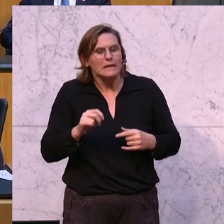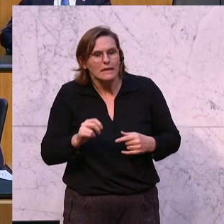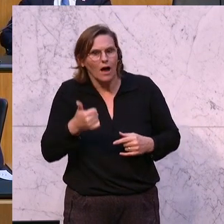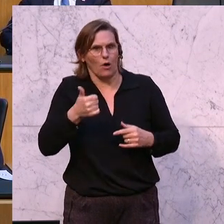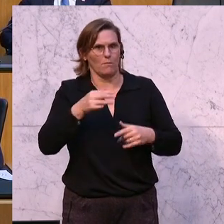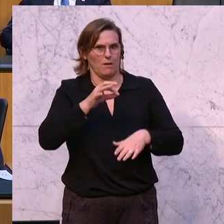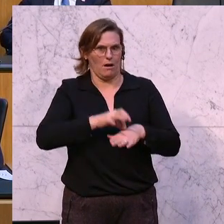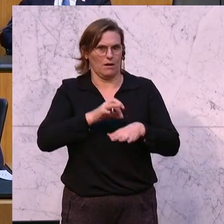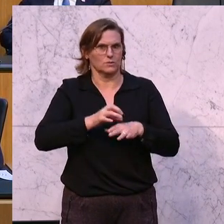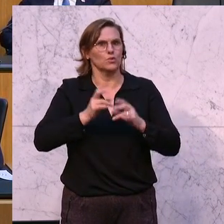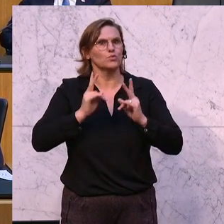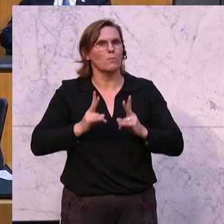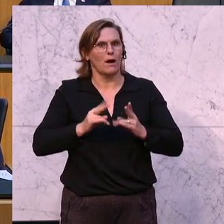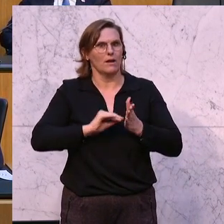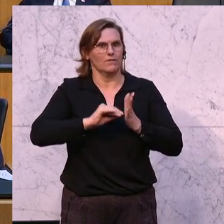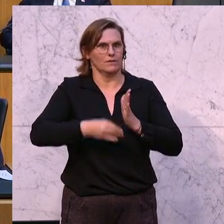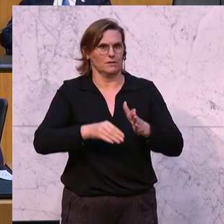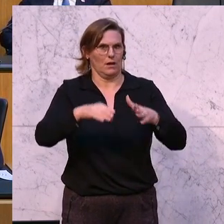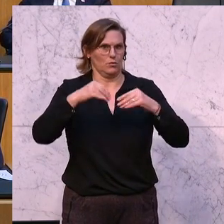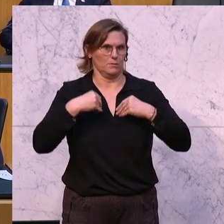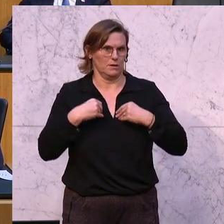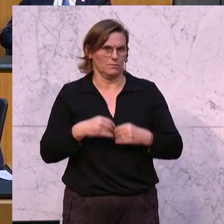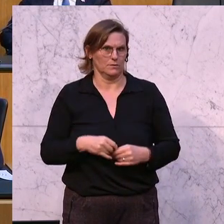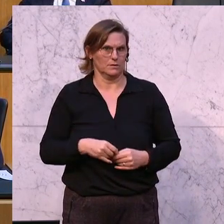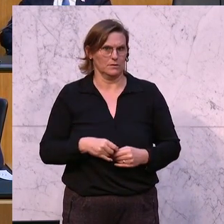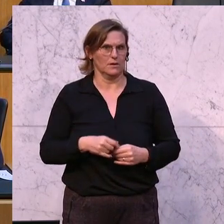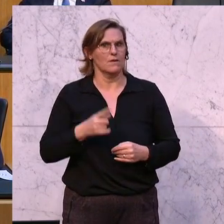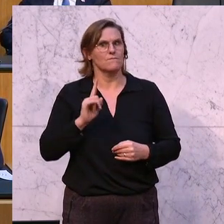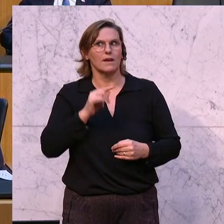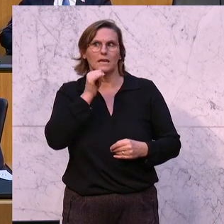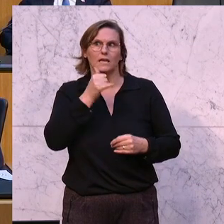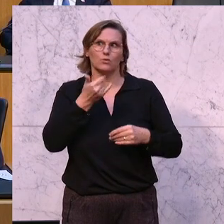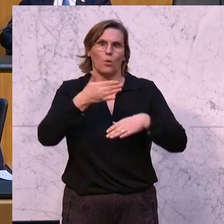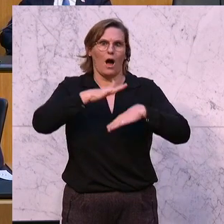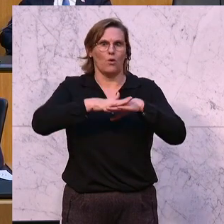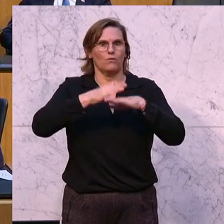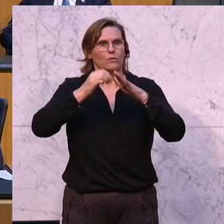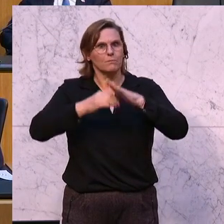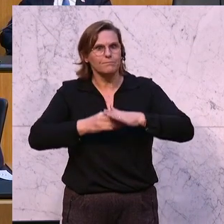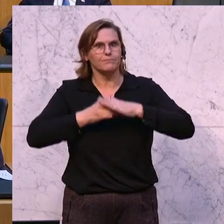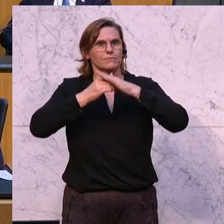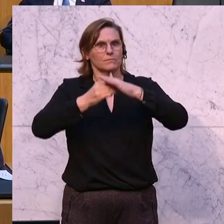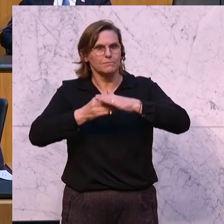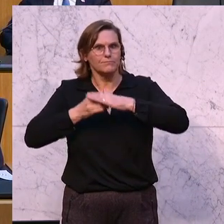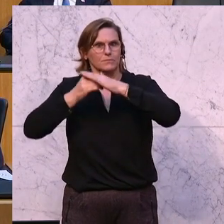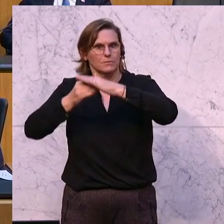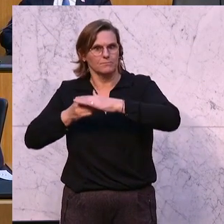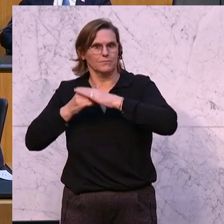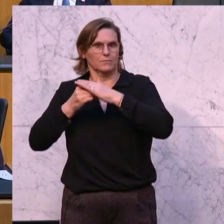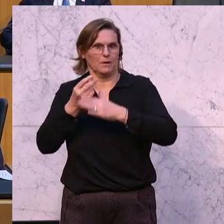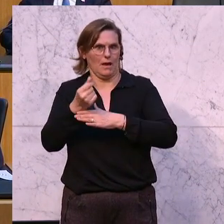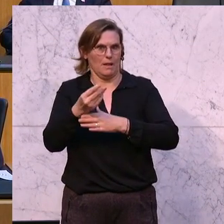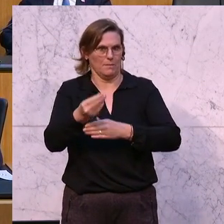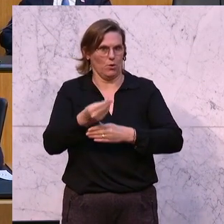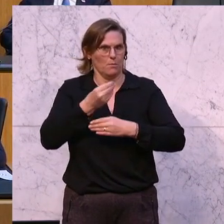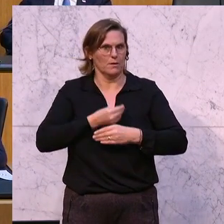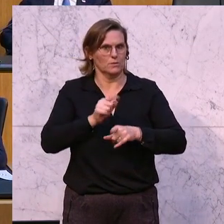bereit sein, einen normalen Kassenvertrag aufzunehmen, wenn er nicht zusätzlich hoch subventioniert wird. Und wo noch dazu die Gefahr besteht,